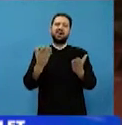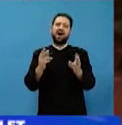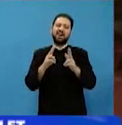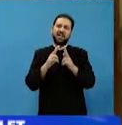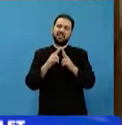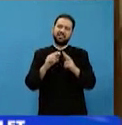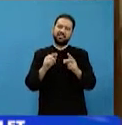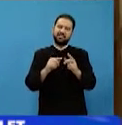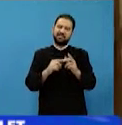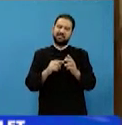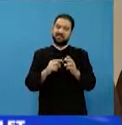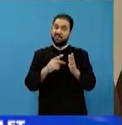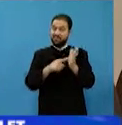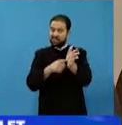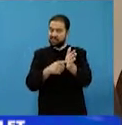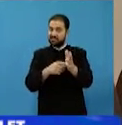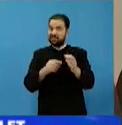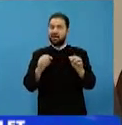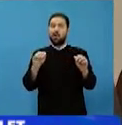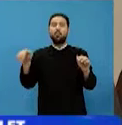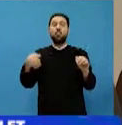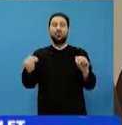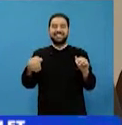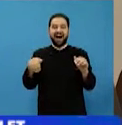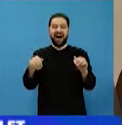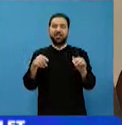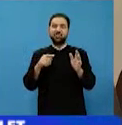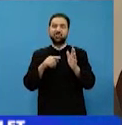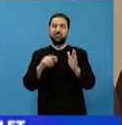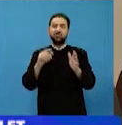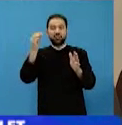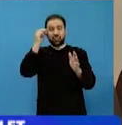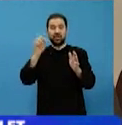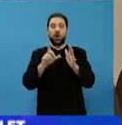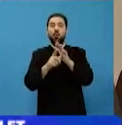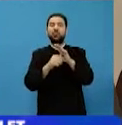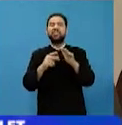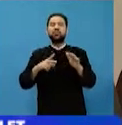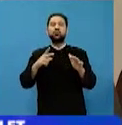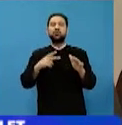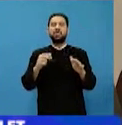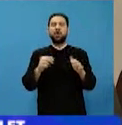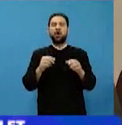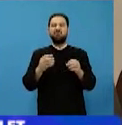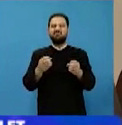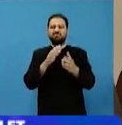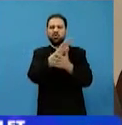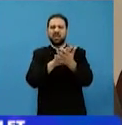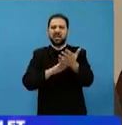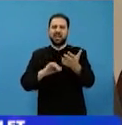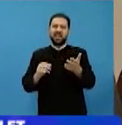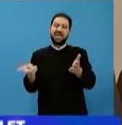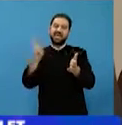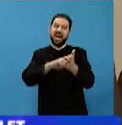Vezi, musca știe numai unde există gunoaie în timp ce albina știe că acolo este un crin și mai departe o zambilă.